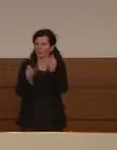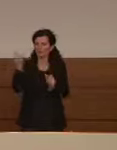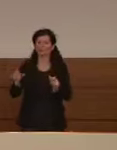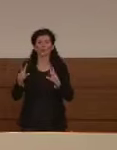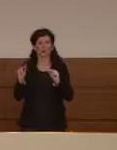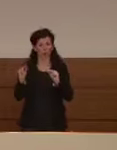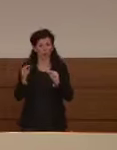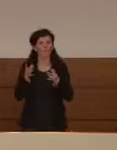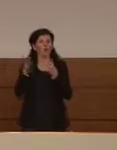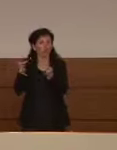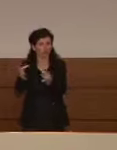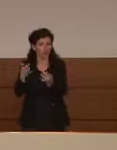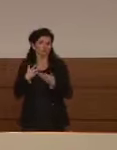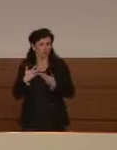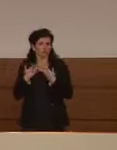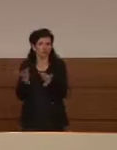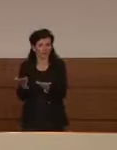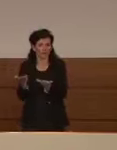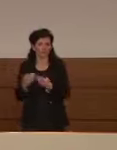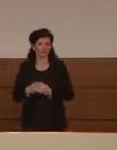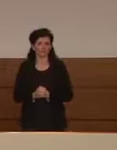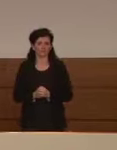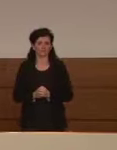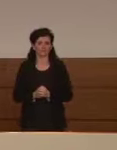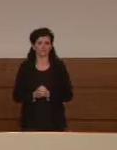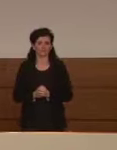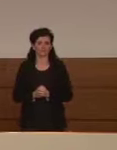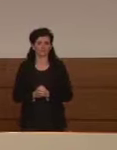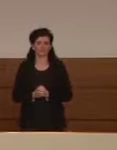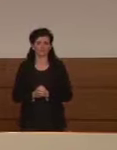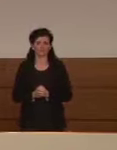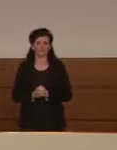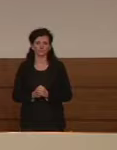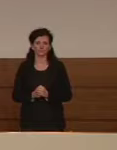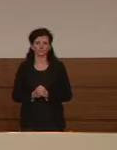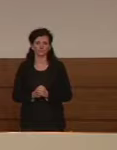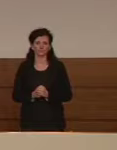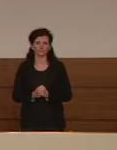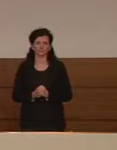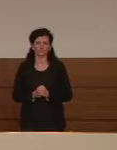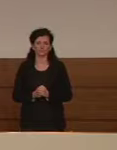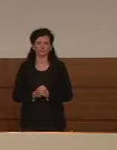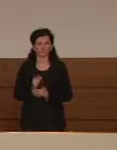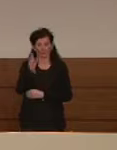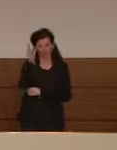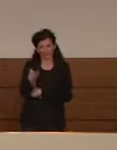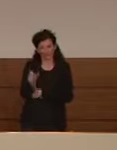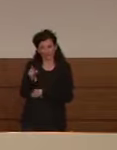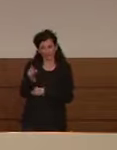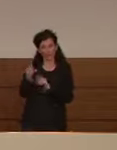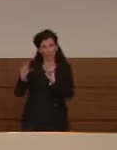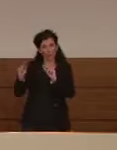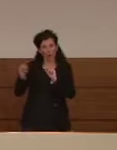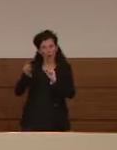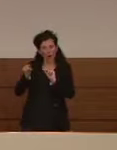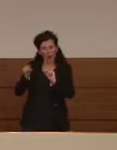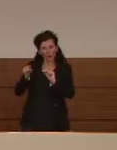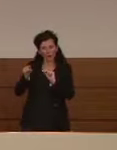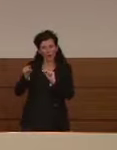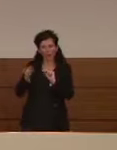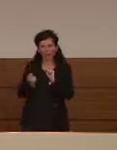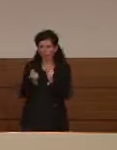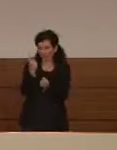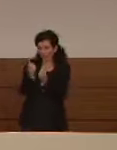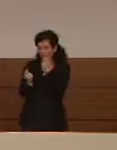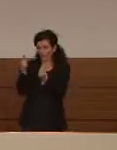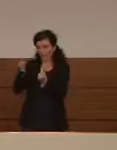nuovi dopodiché i nuovi i nuovi casi dovrebbero tendere dovrebbero